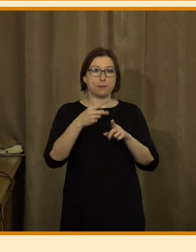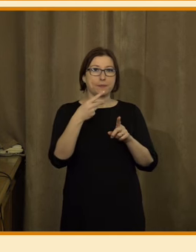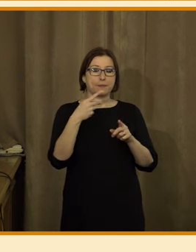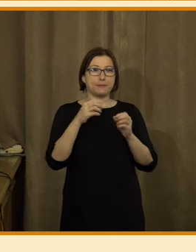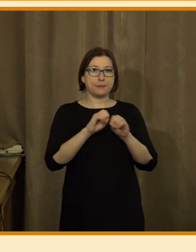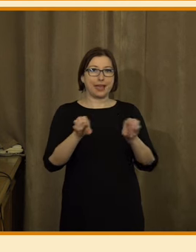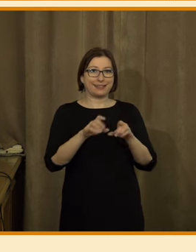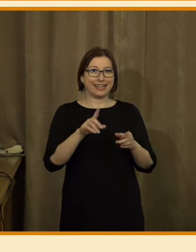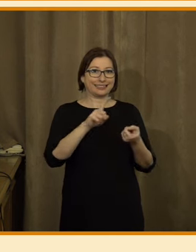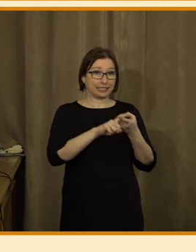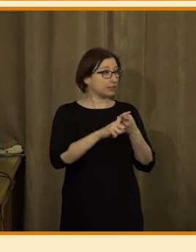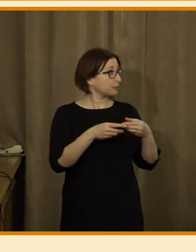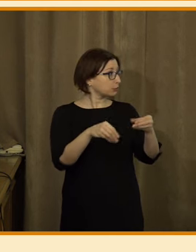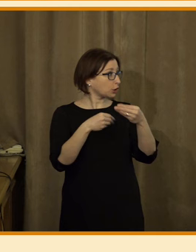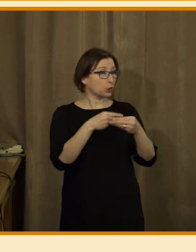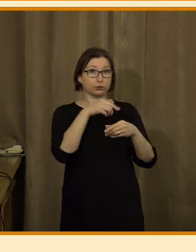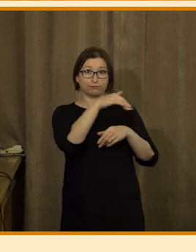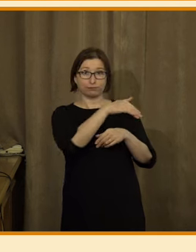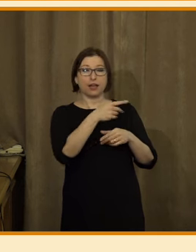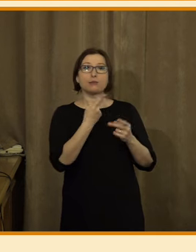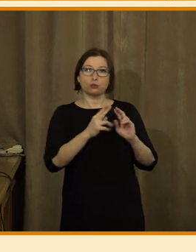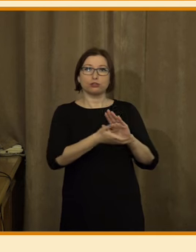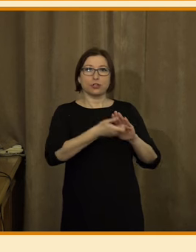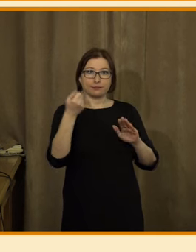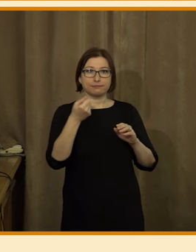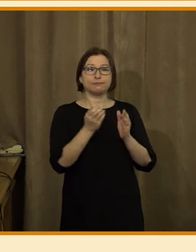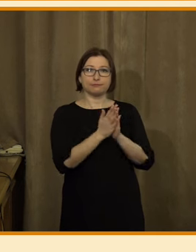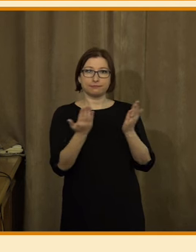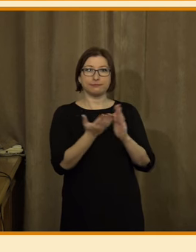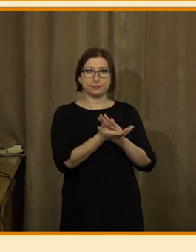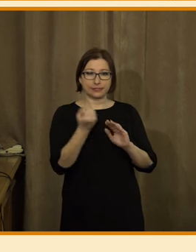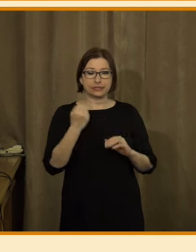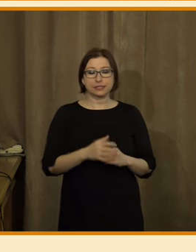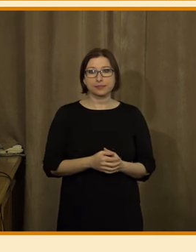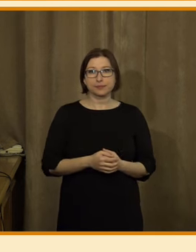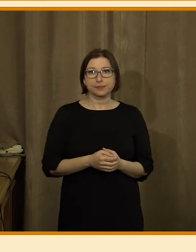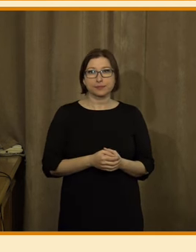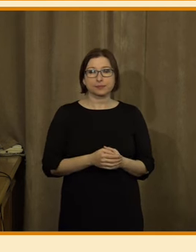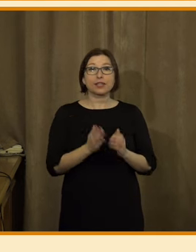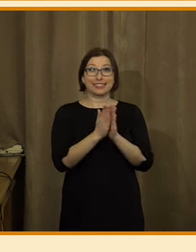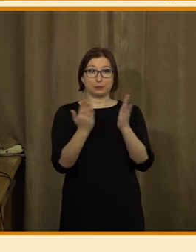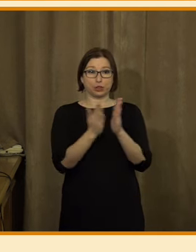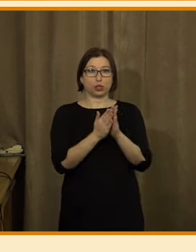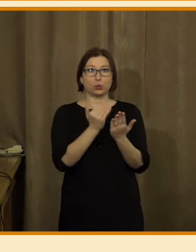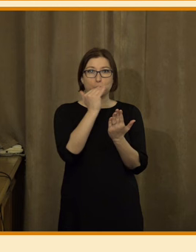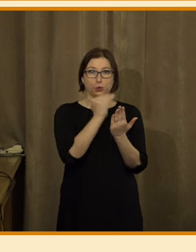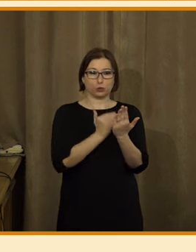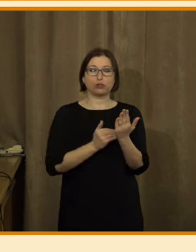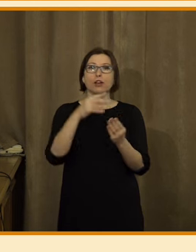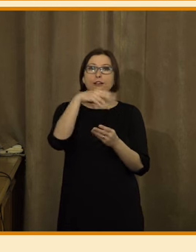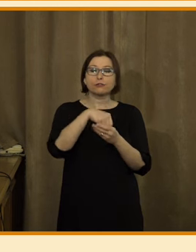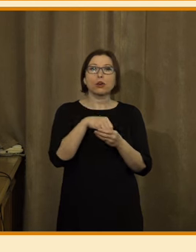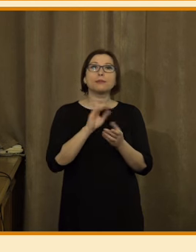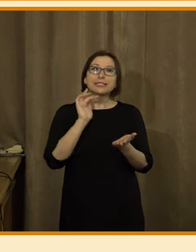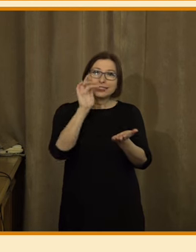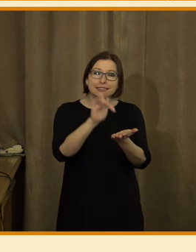zde, můžete si ji opět vzít v předsálí. cílem té příručky je tedy zase